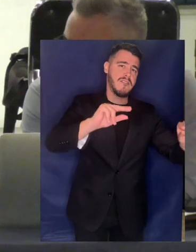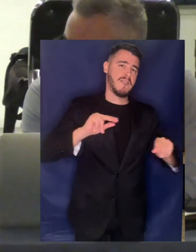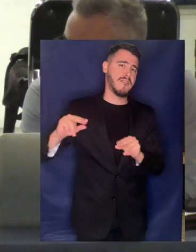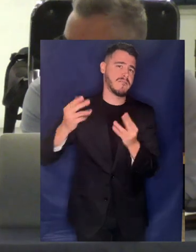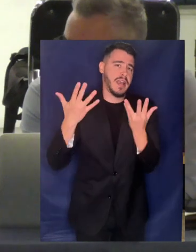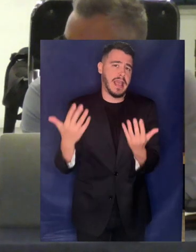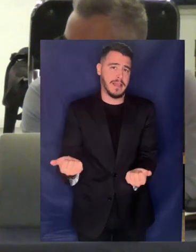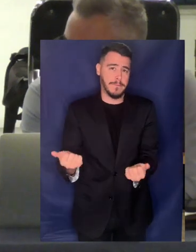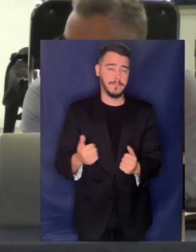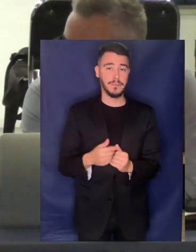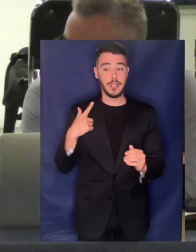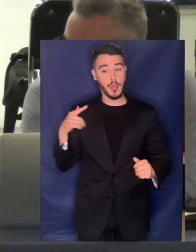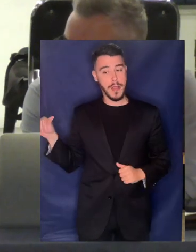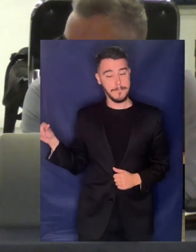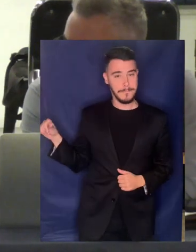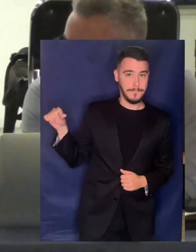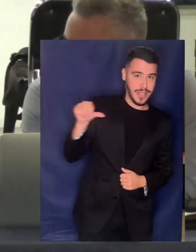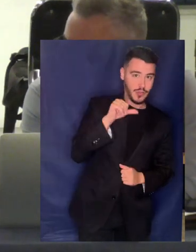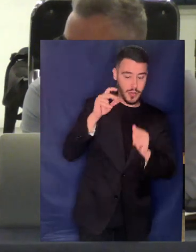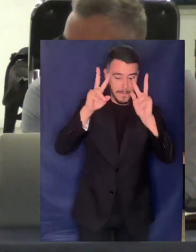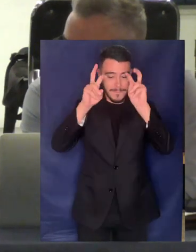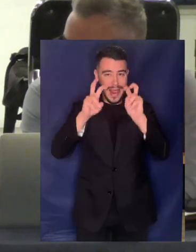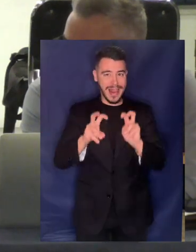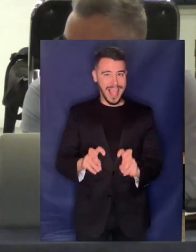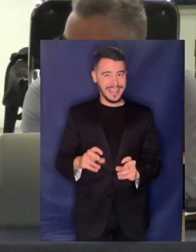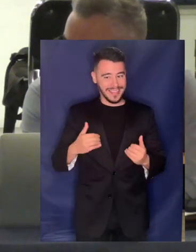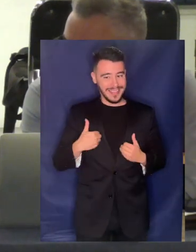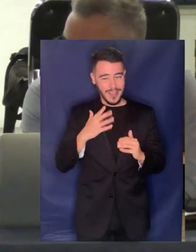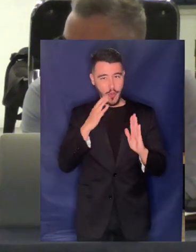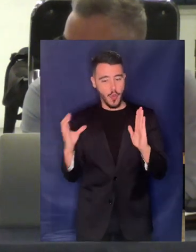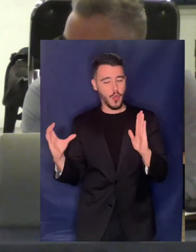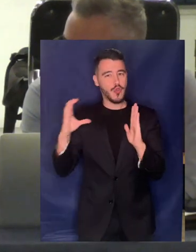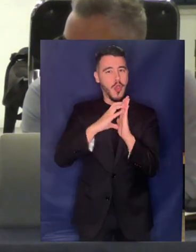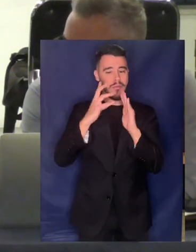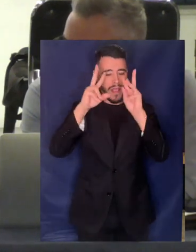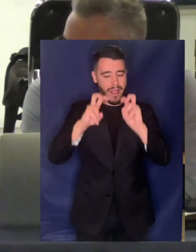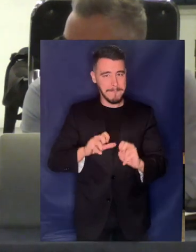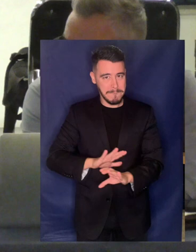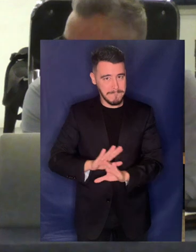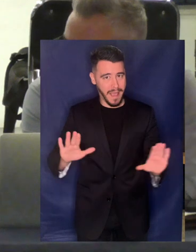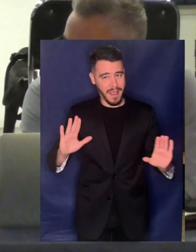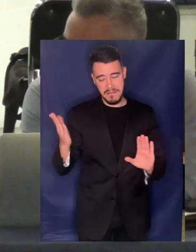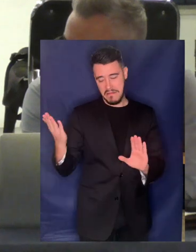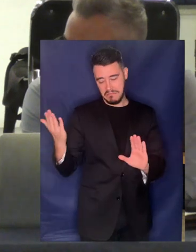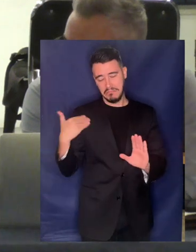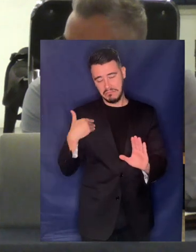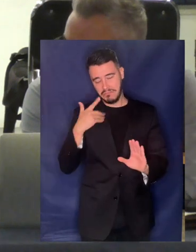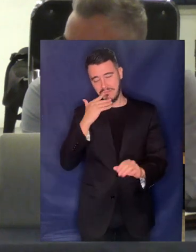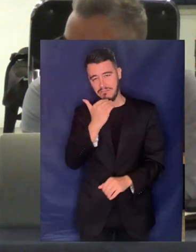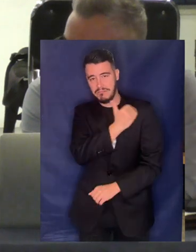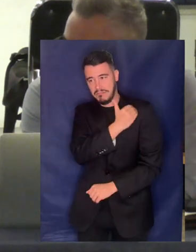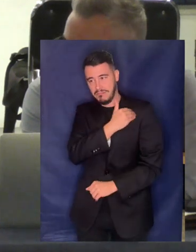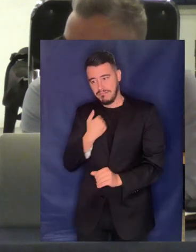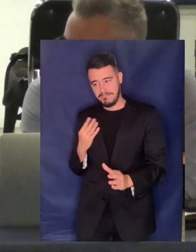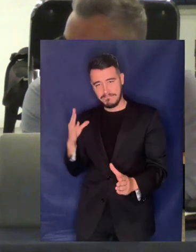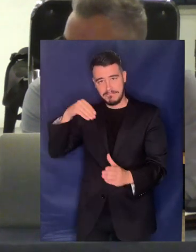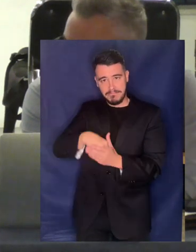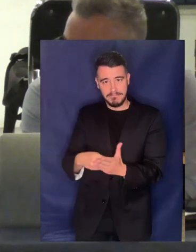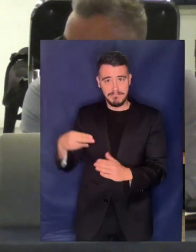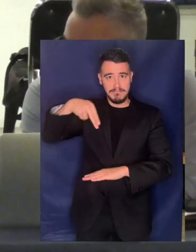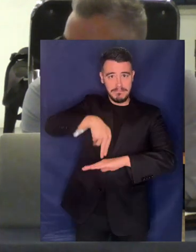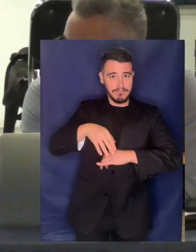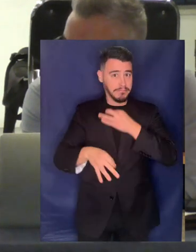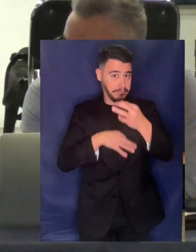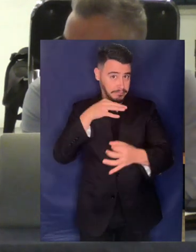μελέτης που κλήθηκα να αναπτύξω σήμερα εδώ Ξεκινούμε βέβαια από τον